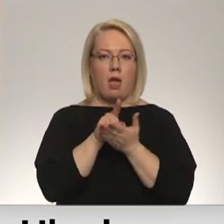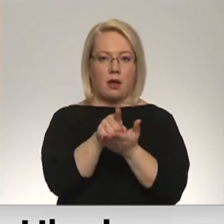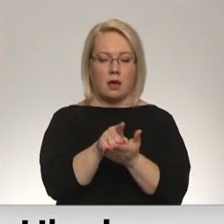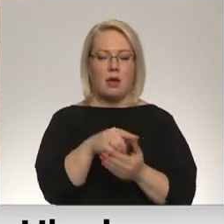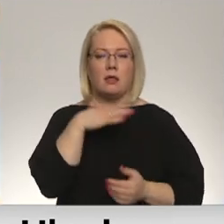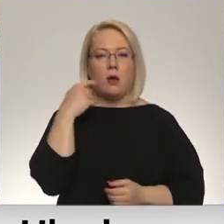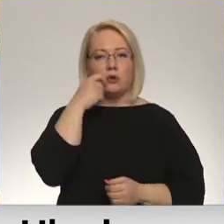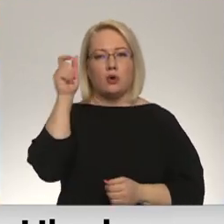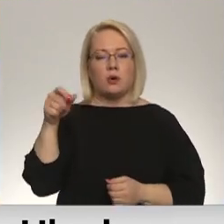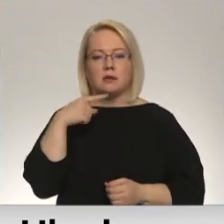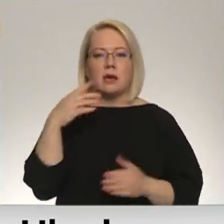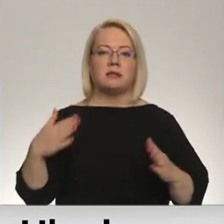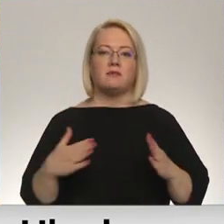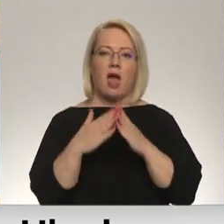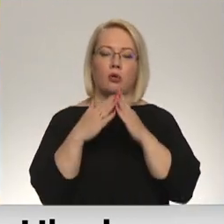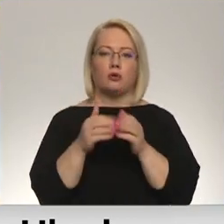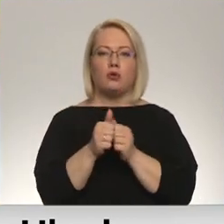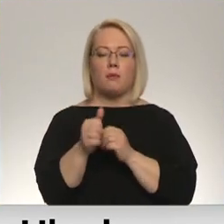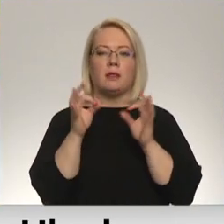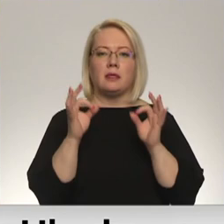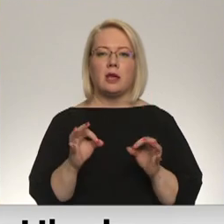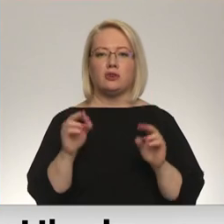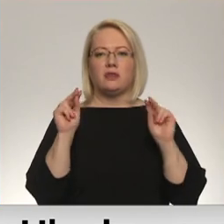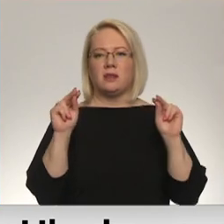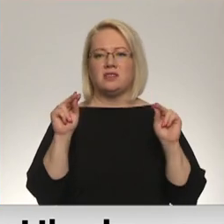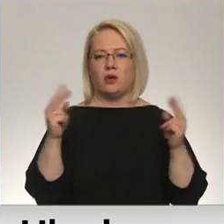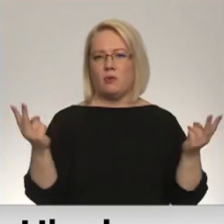ka pie viņiem svētkots vairāk dominē kristīgās tradīcijas.